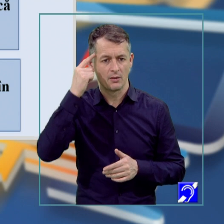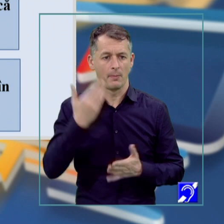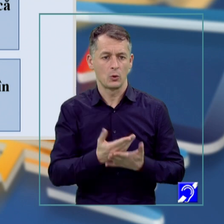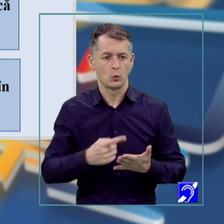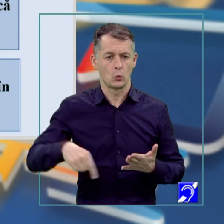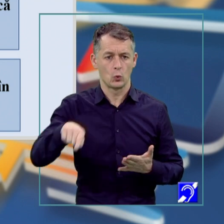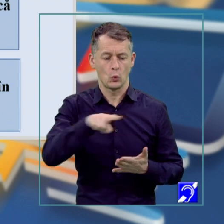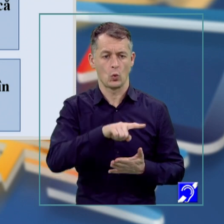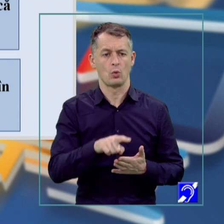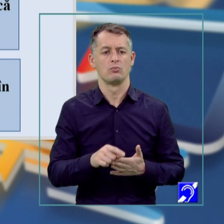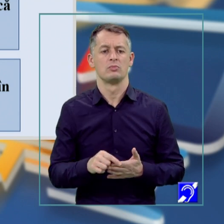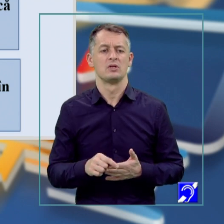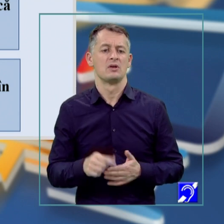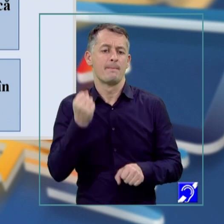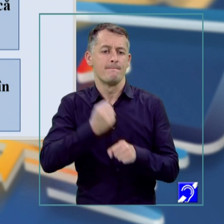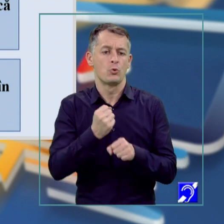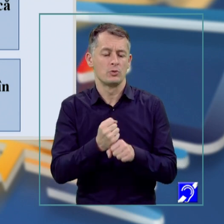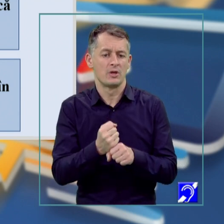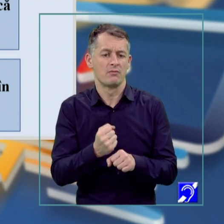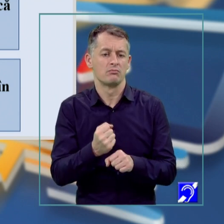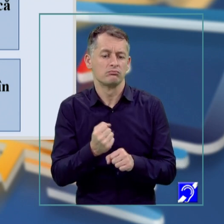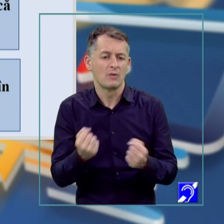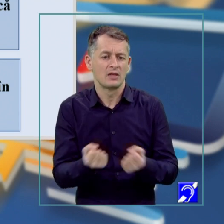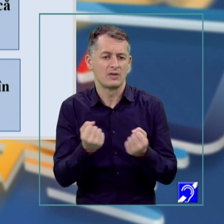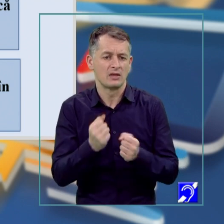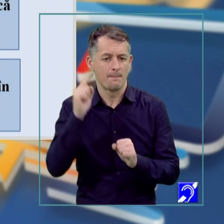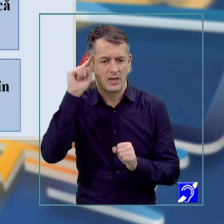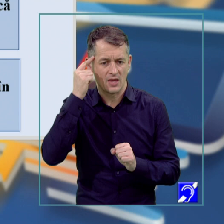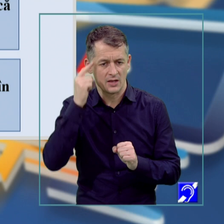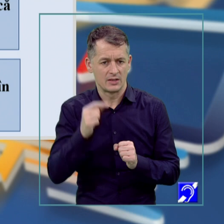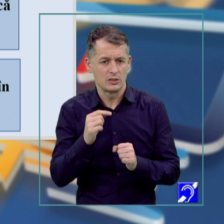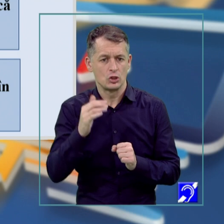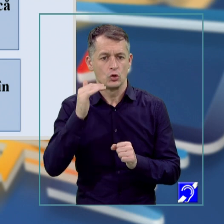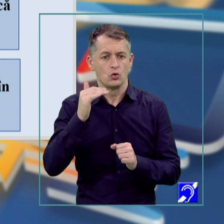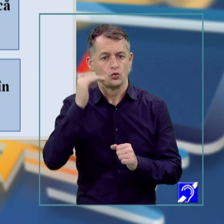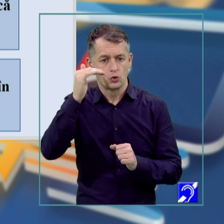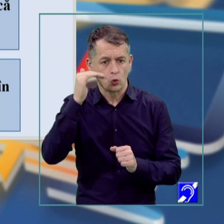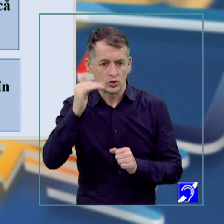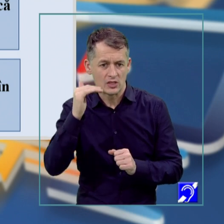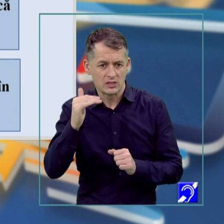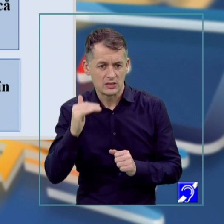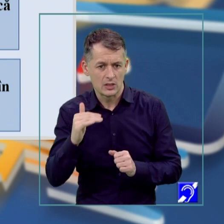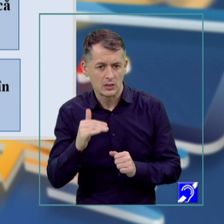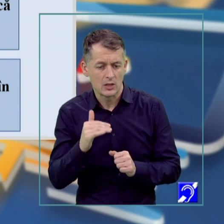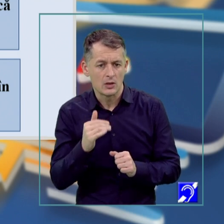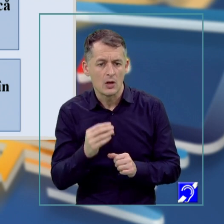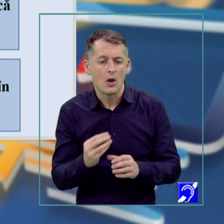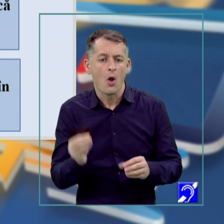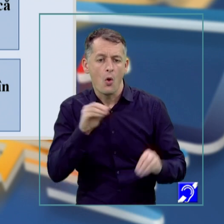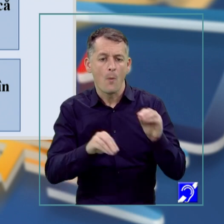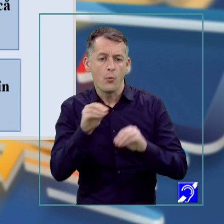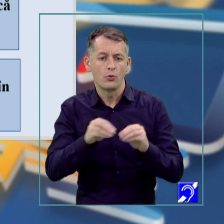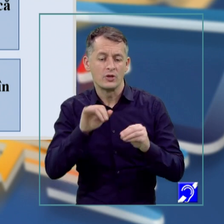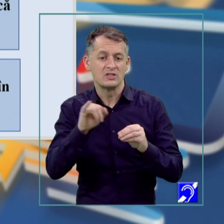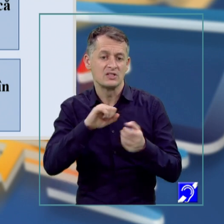nostru, sunt moduri de operare mentală, da? Ele constau în succesiune de compuneri, descompuneri, recompuneri,